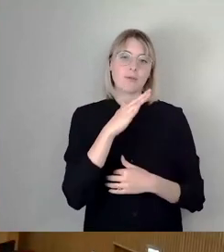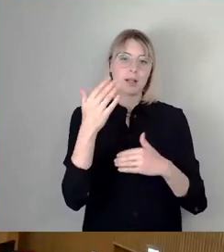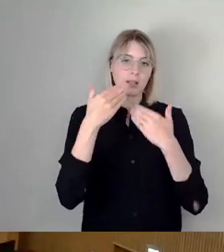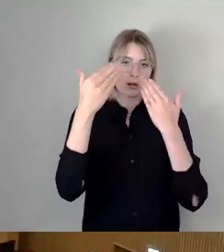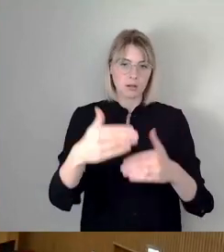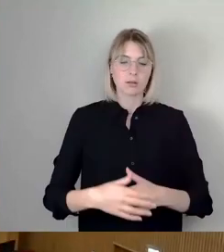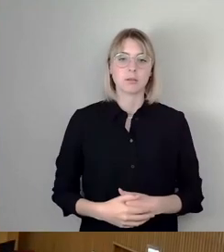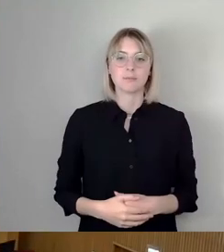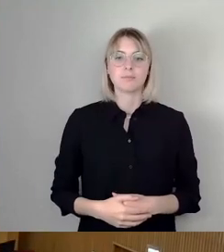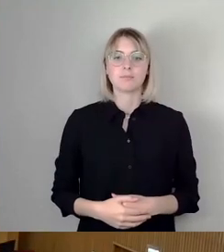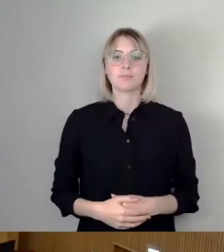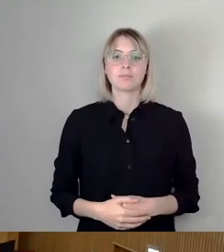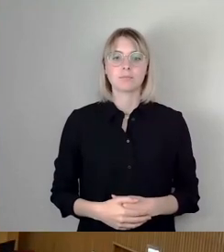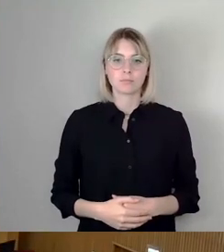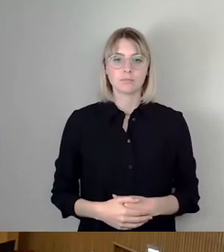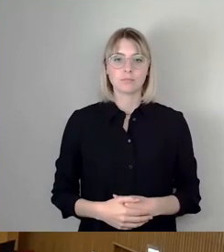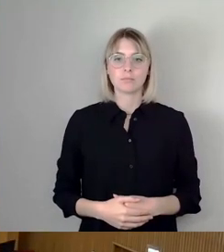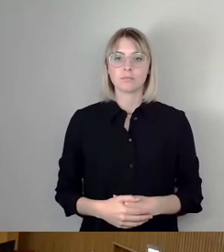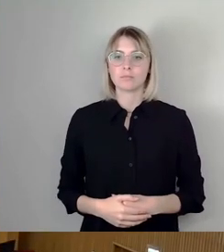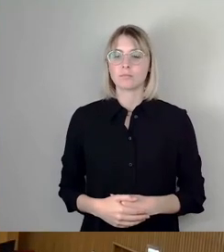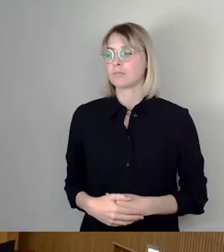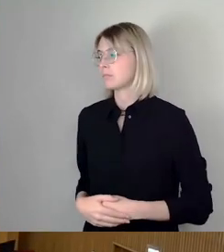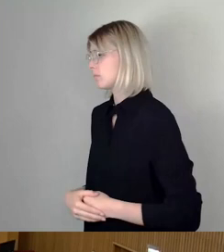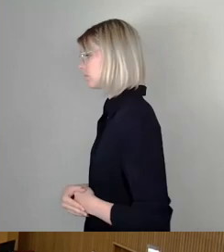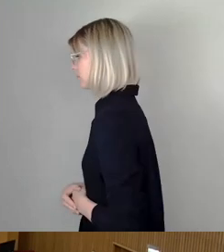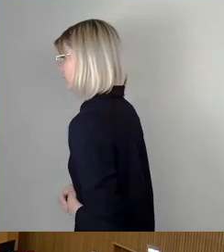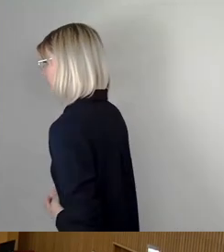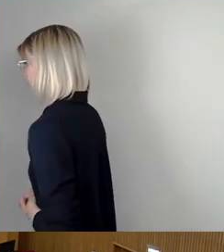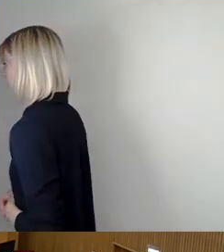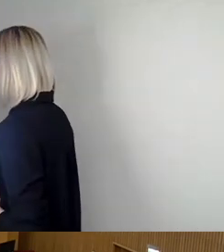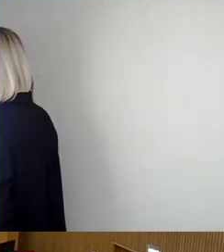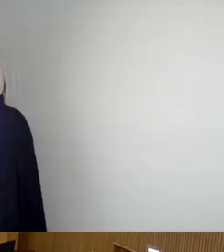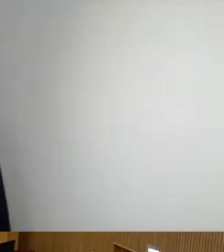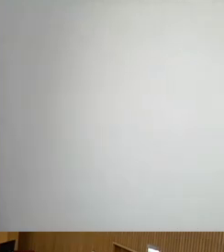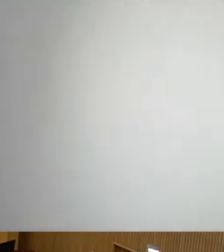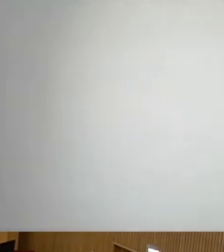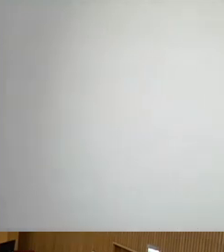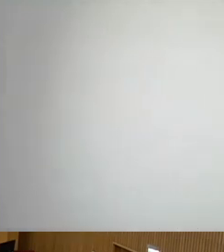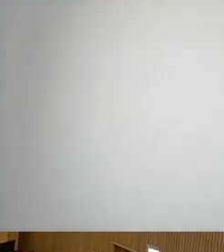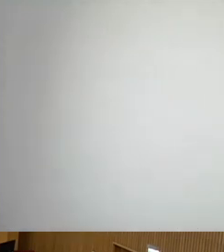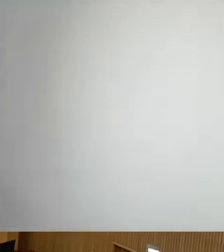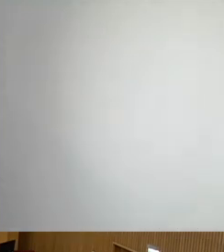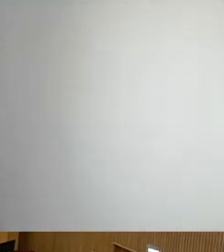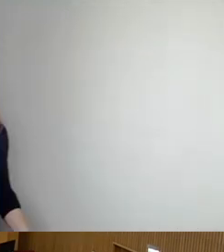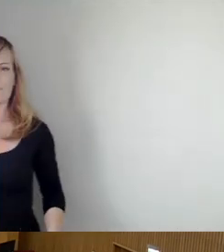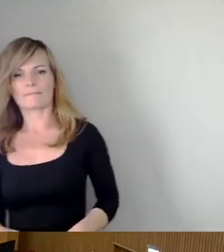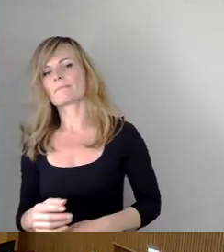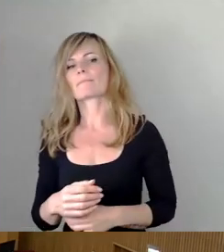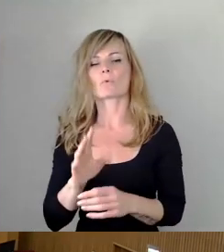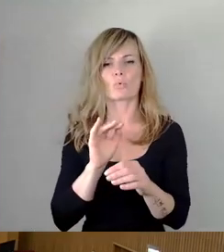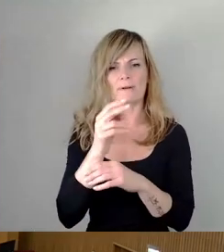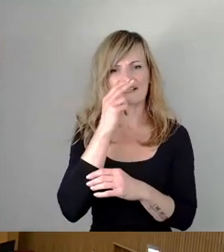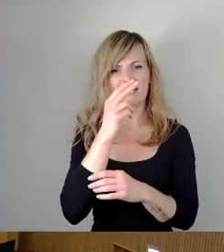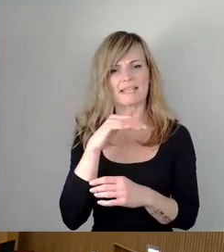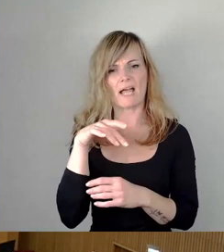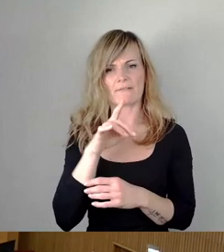So, ich habe jetzt übersehen, dass die AfD noch einen Ersetzungsantrag angeht. Ich würde aber trotzdem mal fragen, weil keine Redner